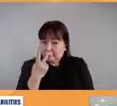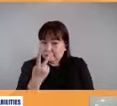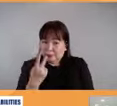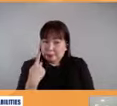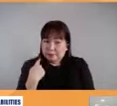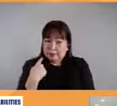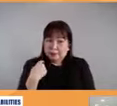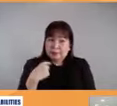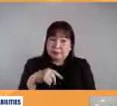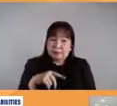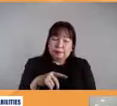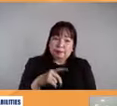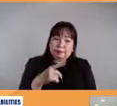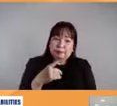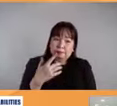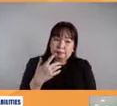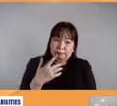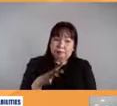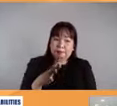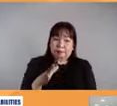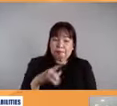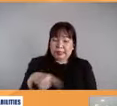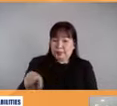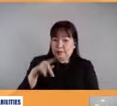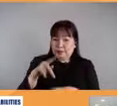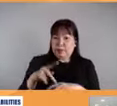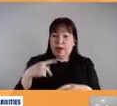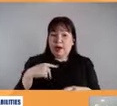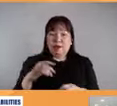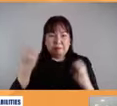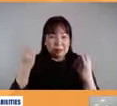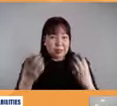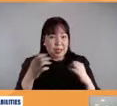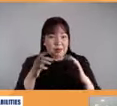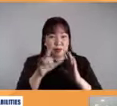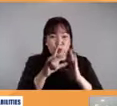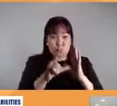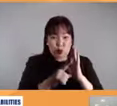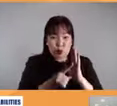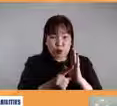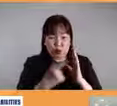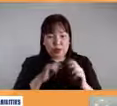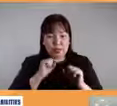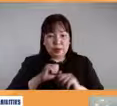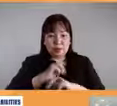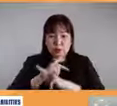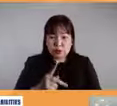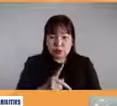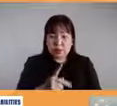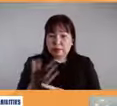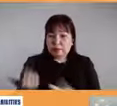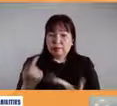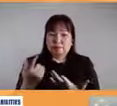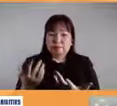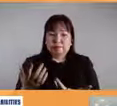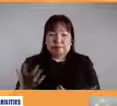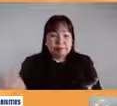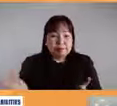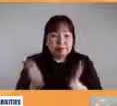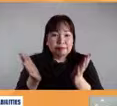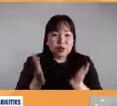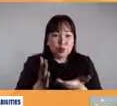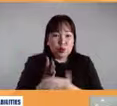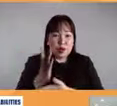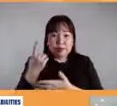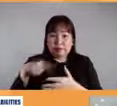nakabuo na ang ating bansa ng sapat na batas para maprotektahan at mapalakas ang karapatan ng ating mga